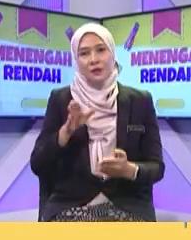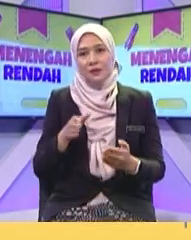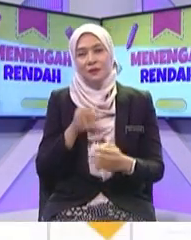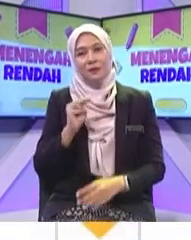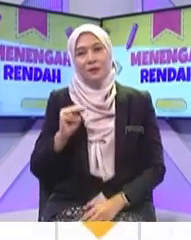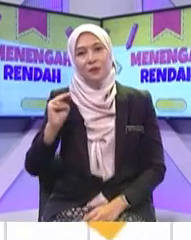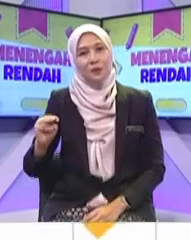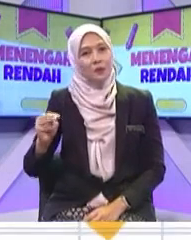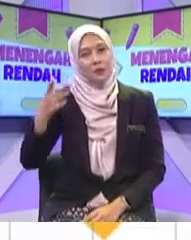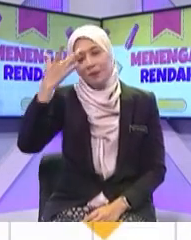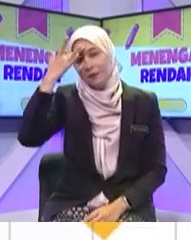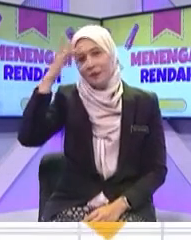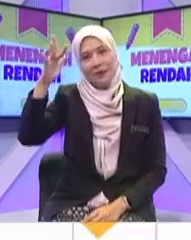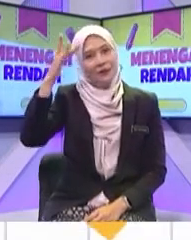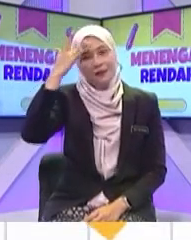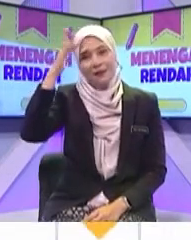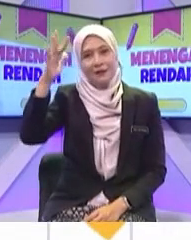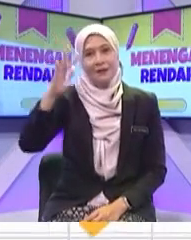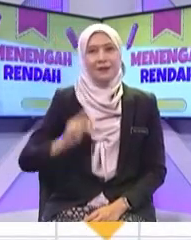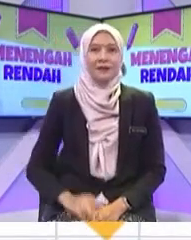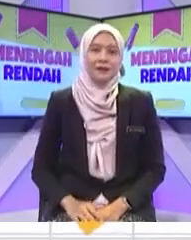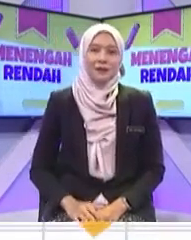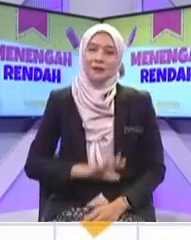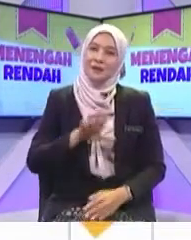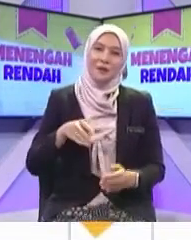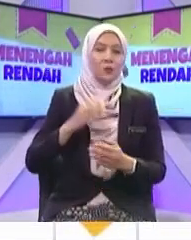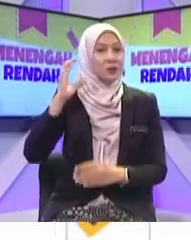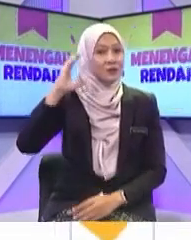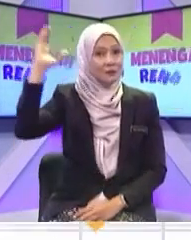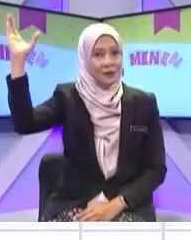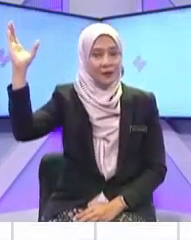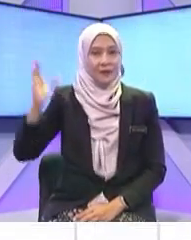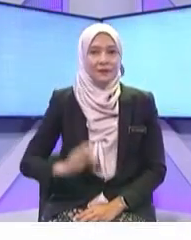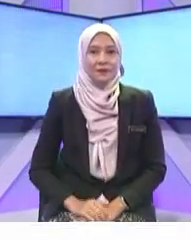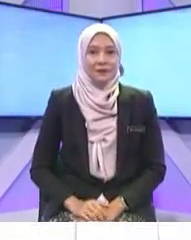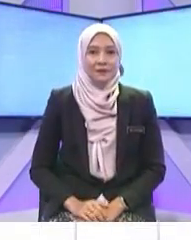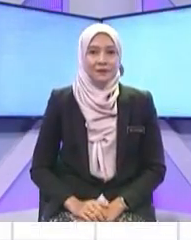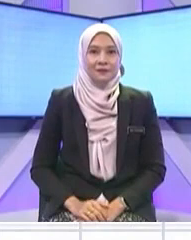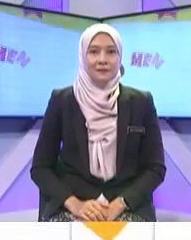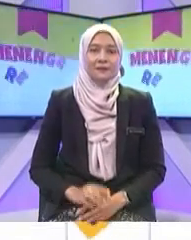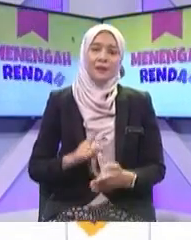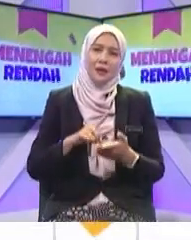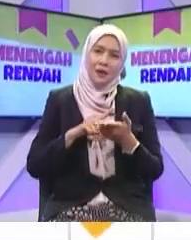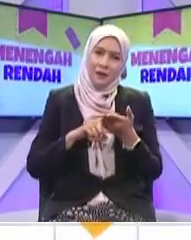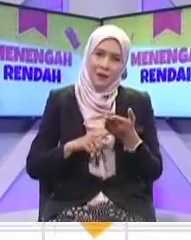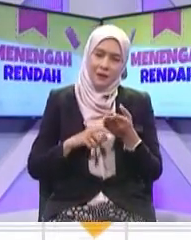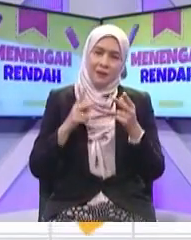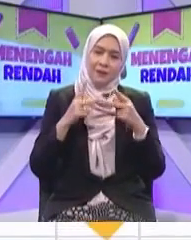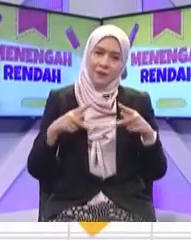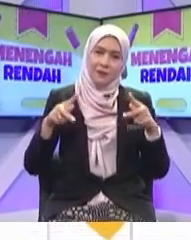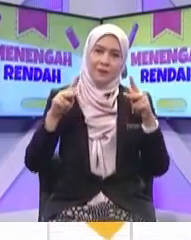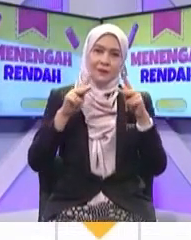Cemerlang Murid-murid di rumah pun Pasti juga adalah Murid yang cemerlang Okey sebagai seorang Murid yang cemerlang Apakah kepentingan Alat